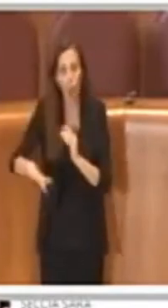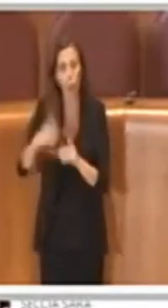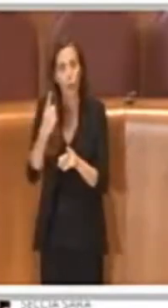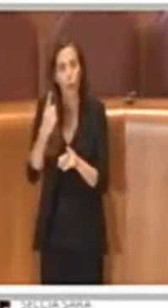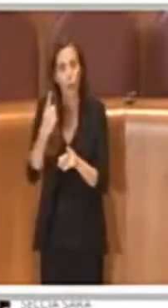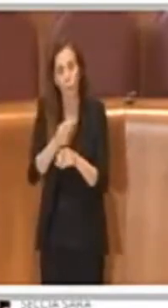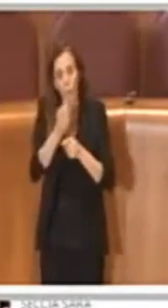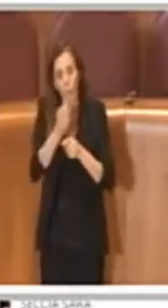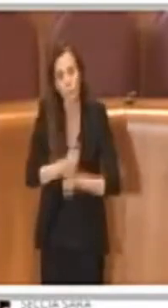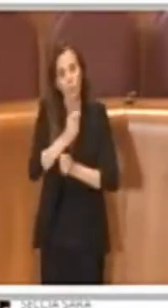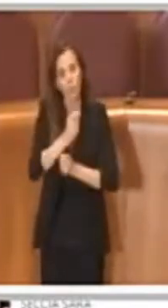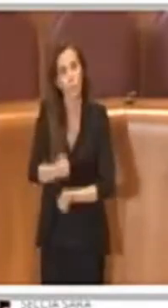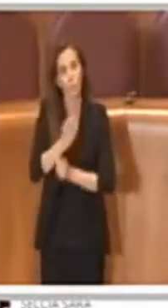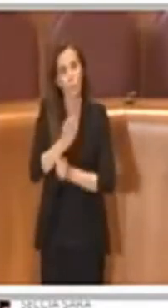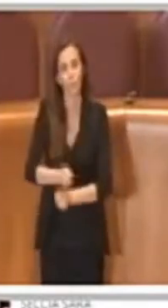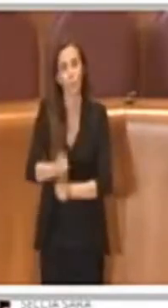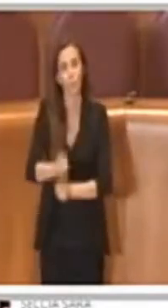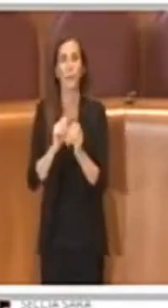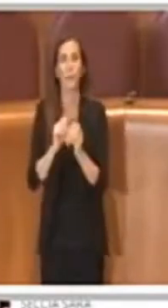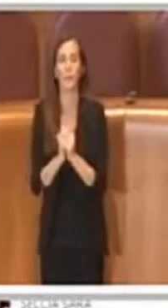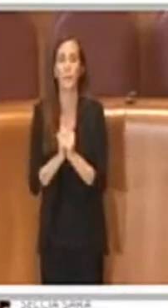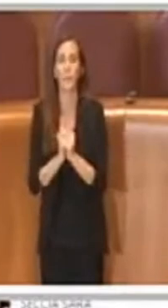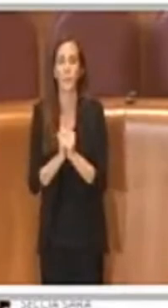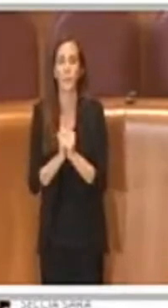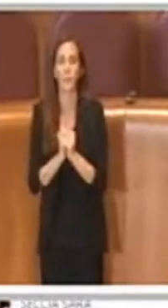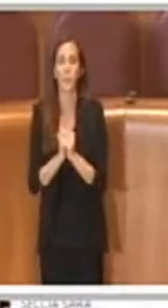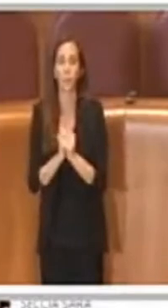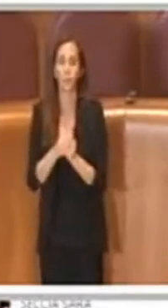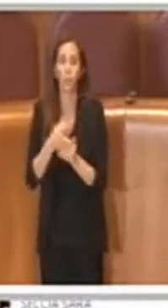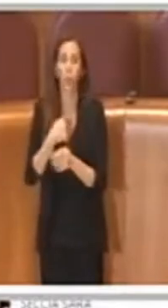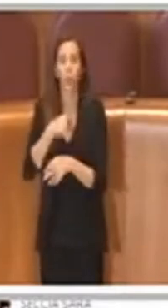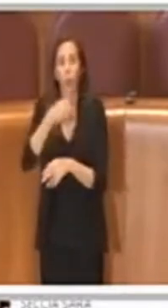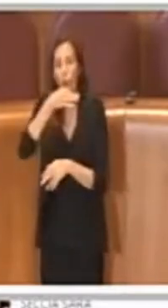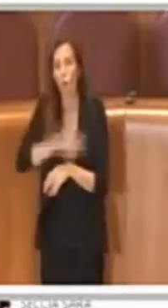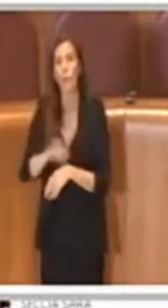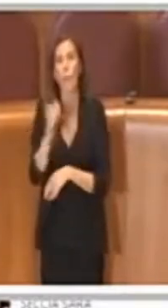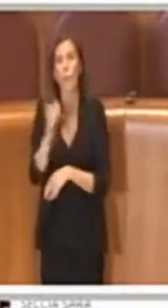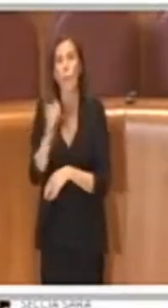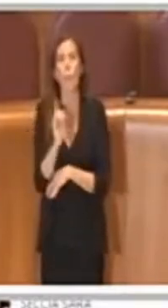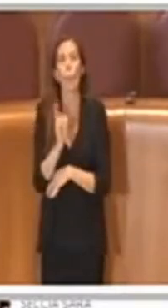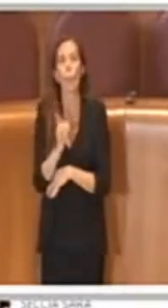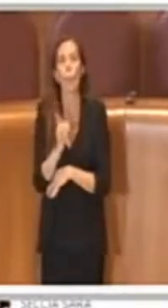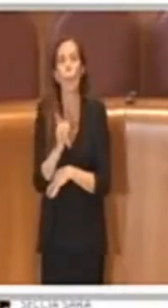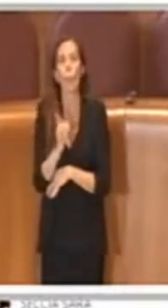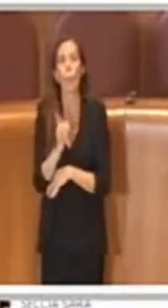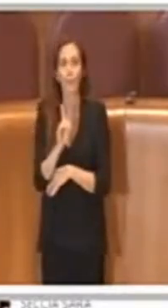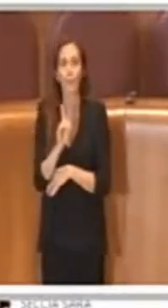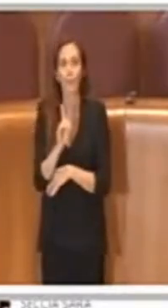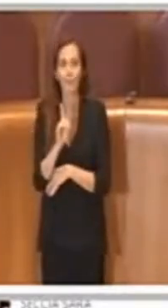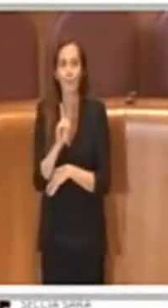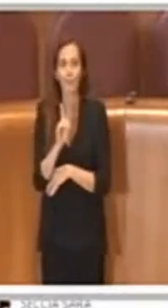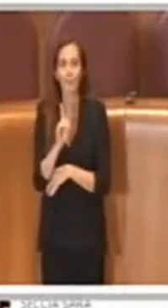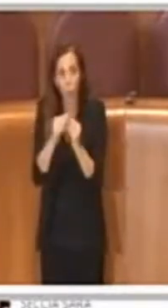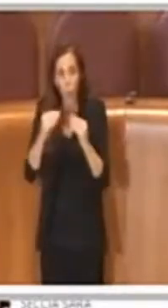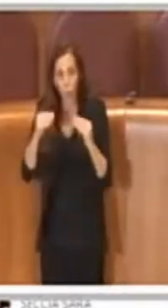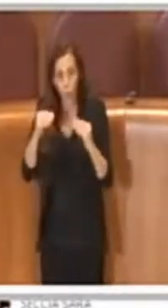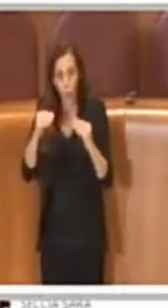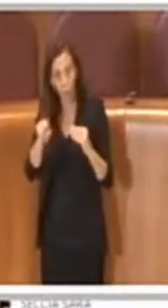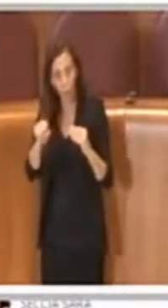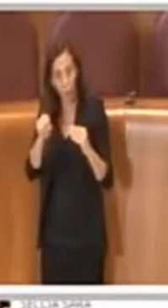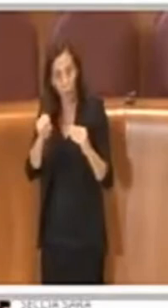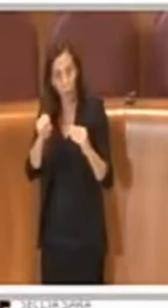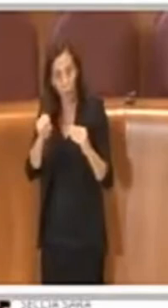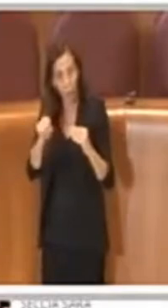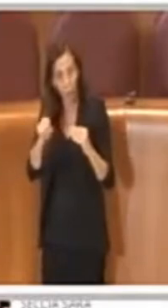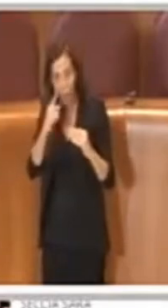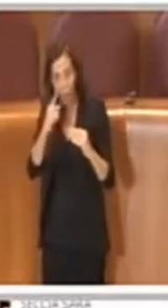importante. L'unica cosa che noi siamo convinti è che non è attraverso questo strumento che si riattiva